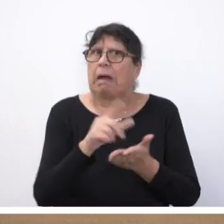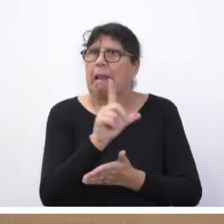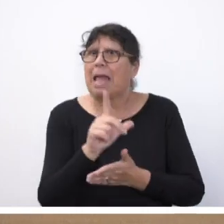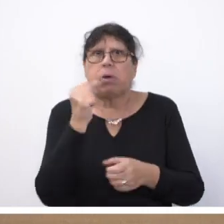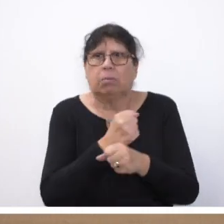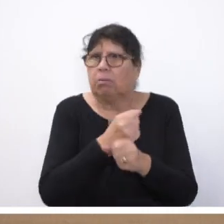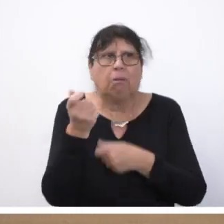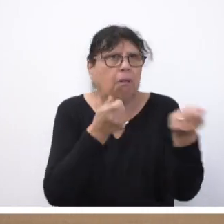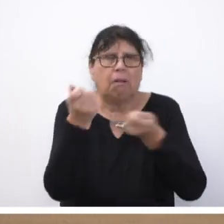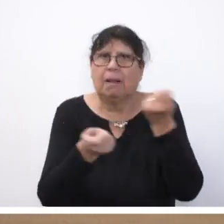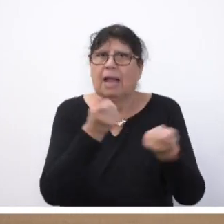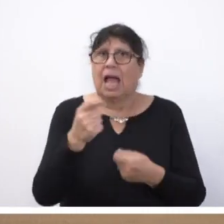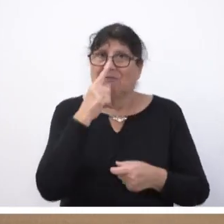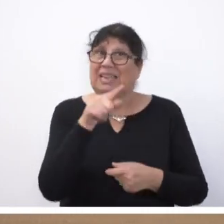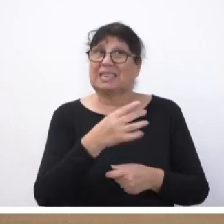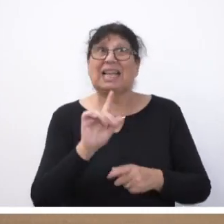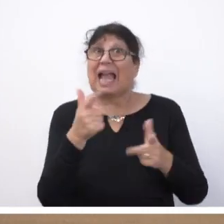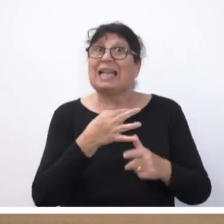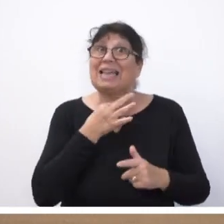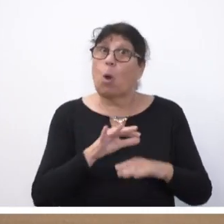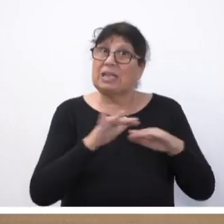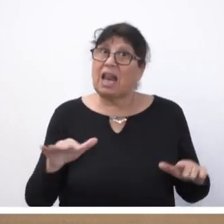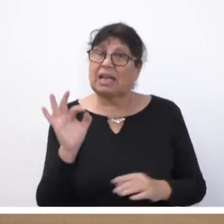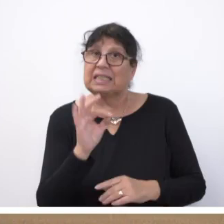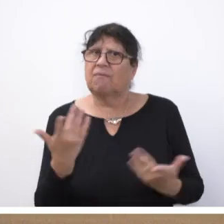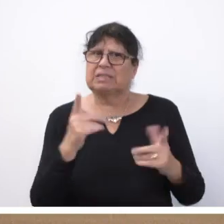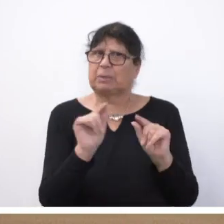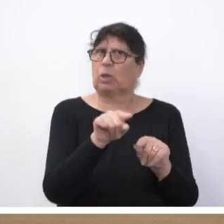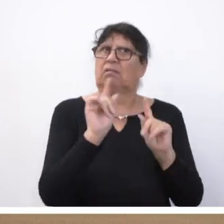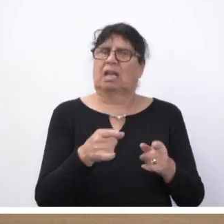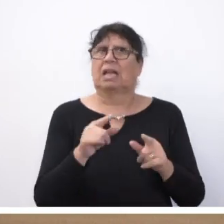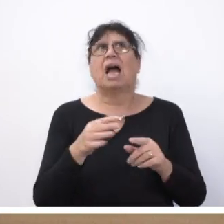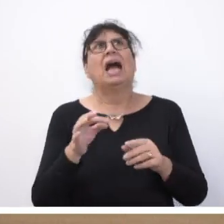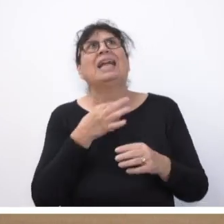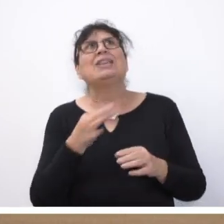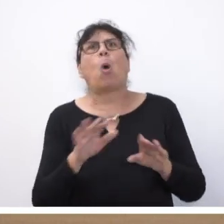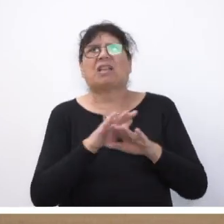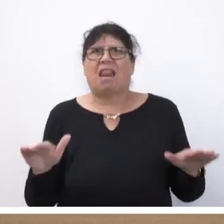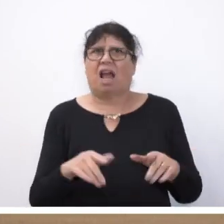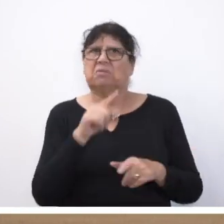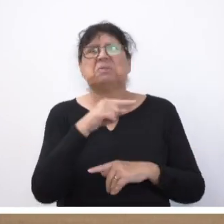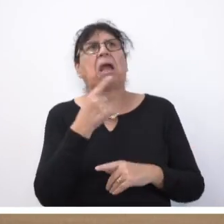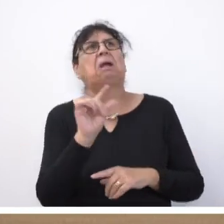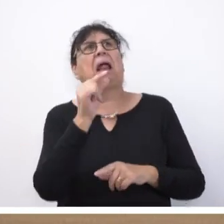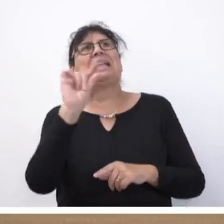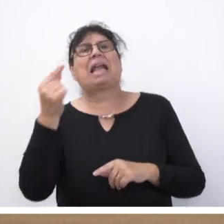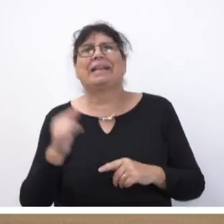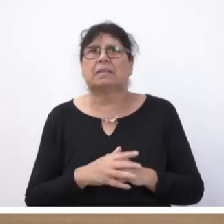können. Und wenn das keine Notlage ist, dann weiß ich nicht, was Sie unter Notlage verstehen, wenn Sie hier von Peanuts reden, bei allem Respekt.